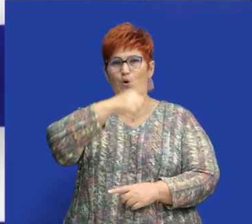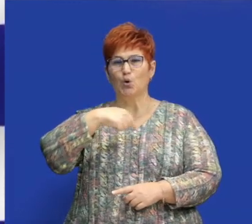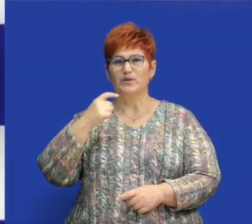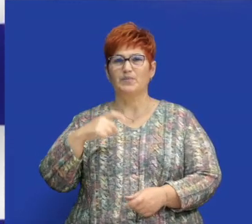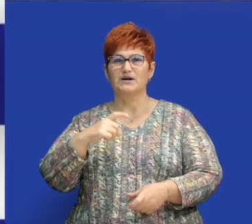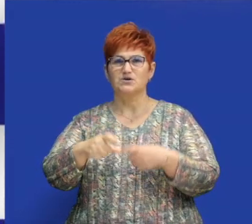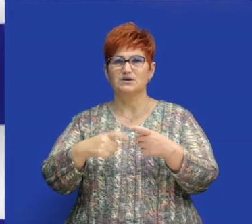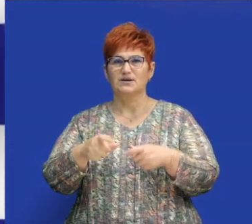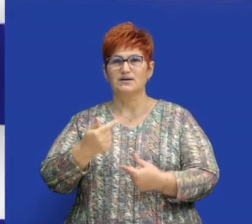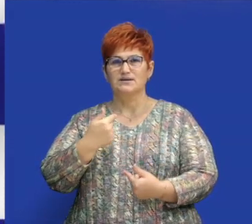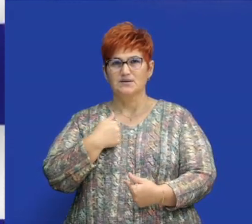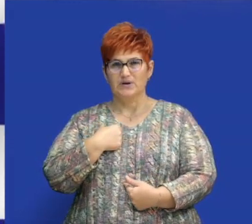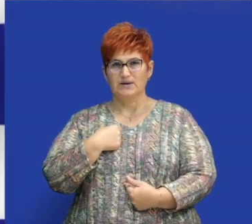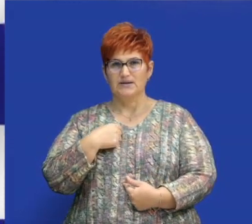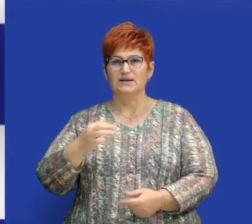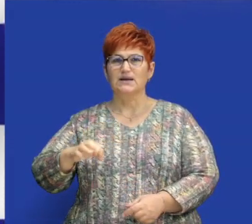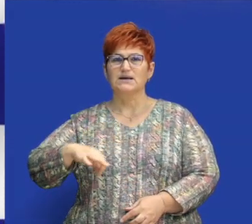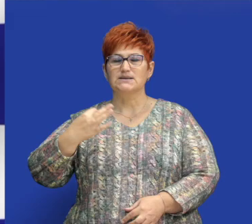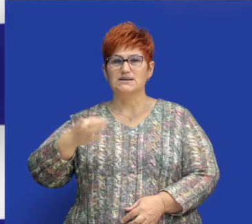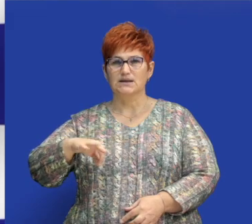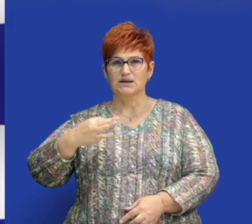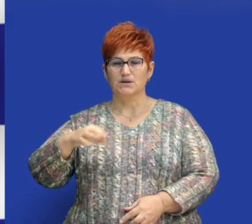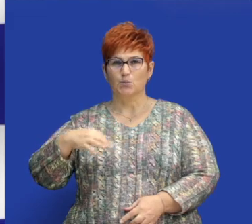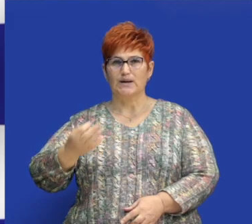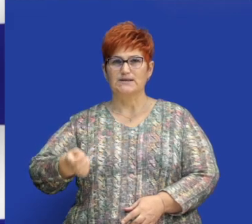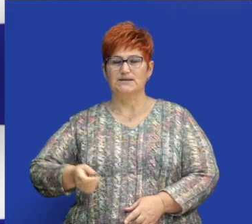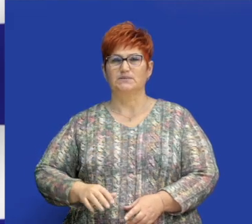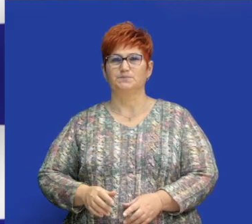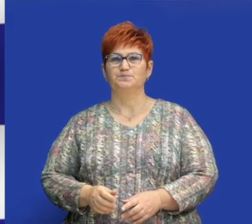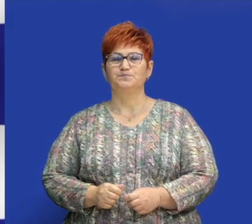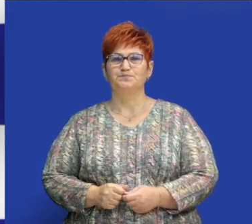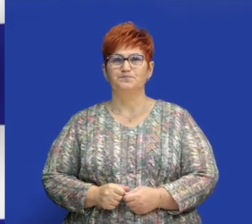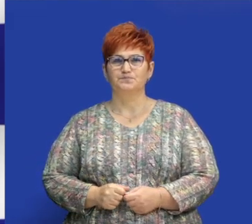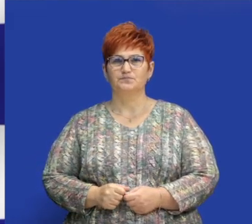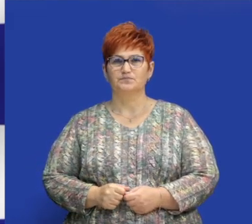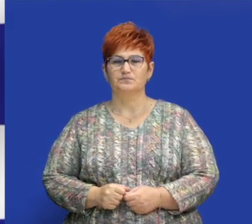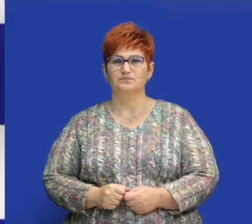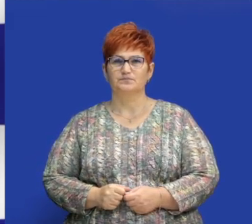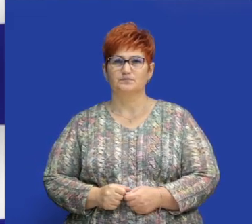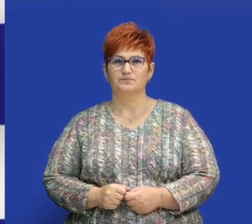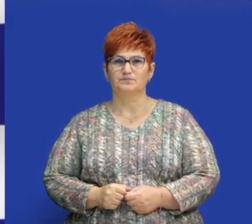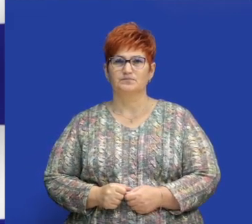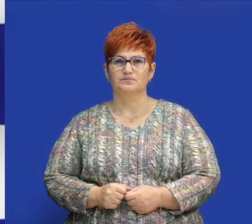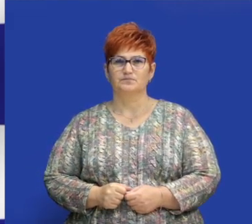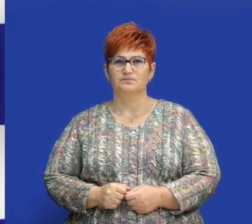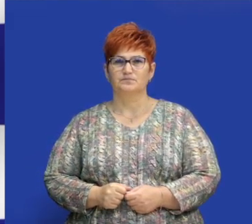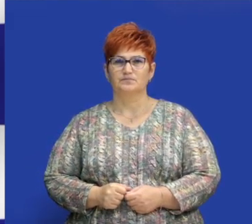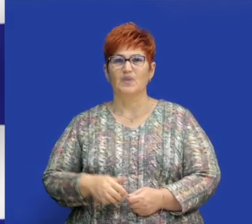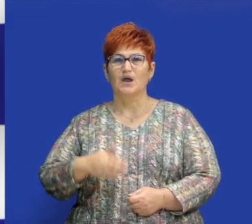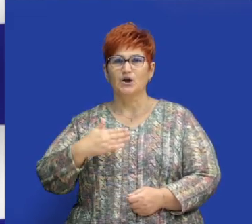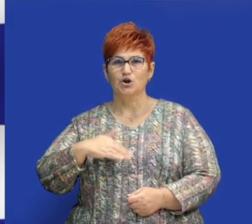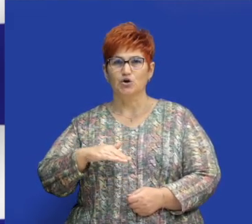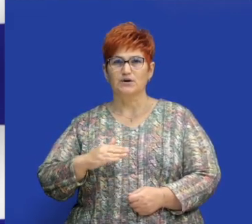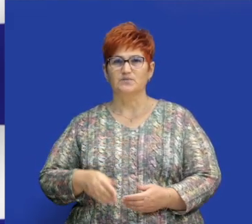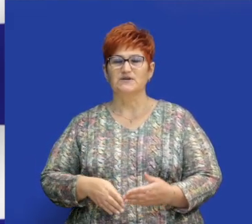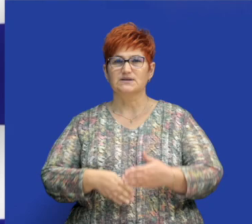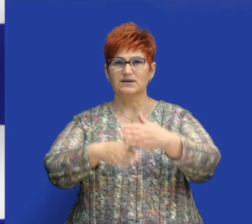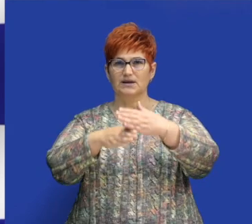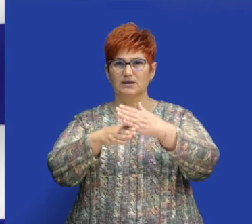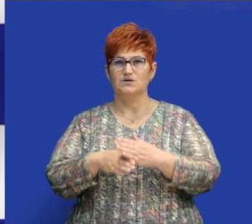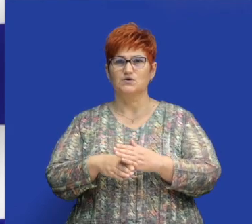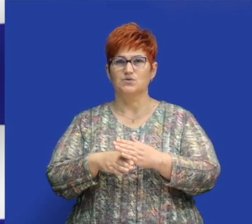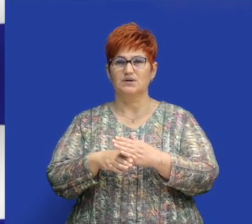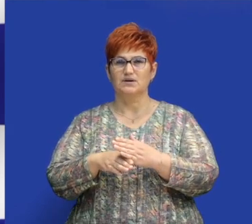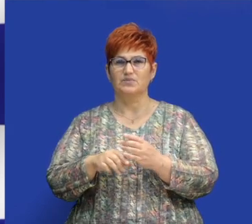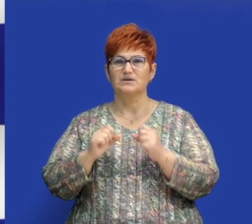nyelvek közül számukra az angol a legismertebb. Beszélgetés közben a testi érintkezés is megszokott. Hátbavágás,